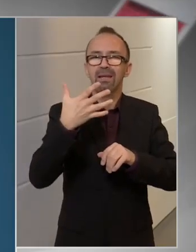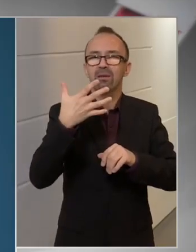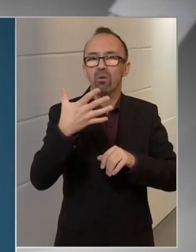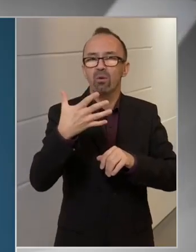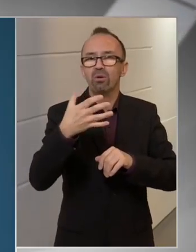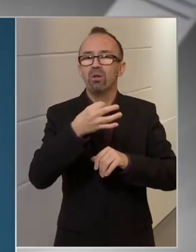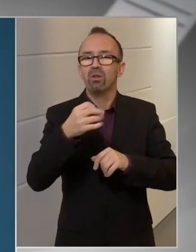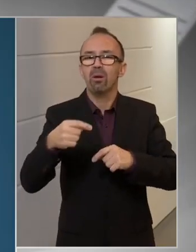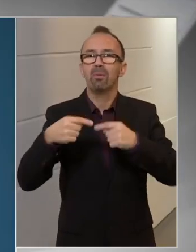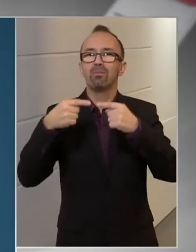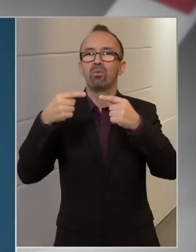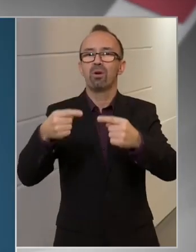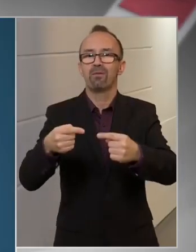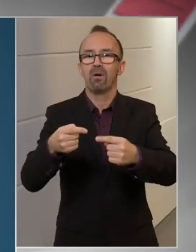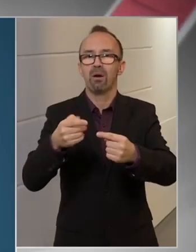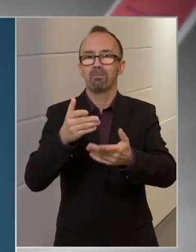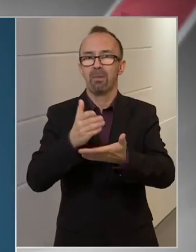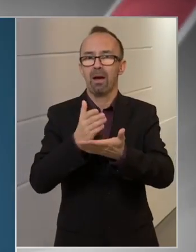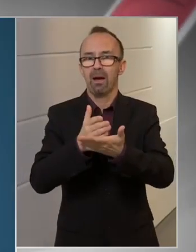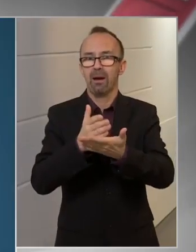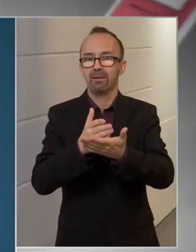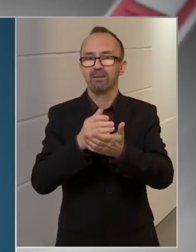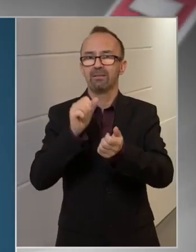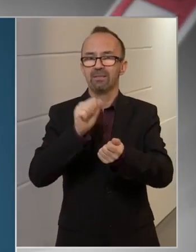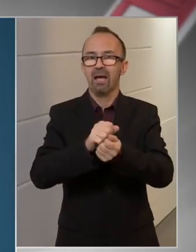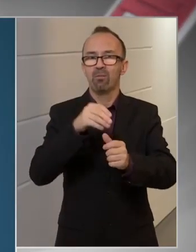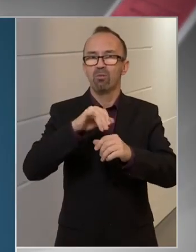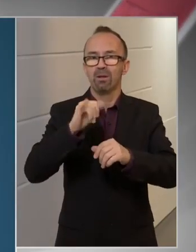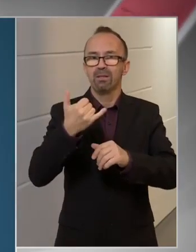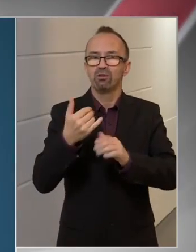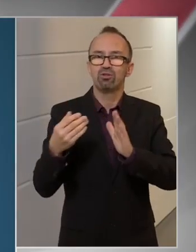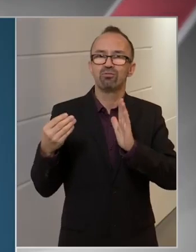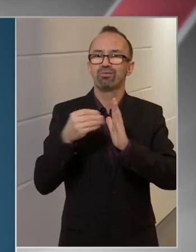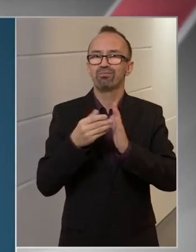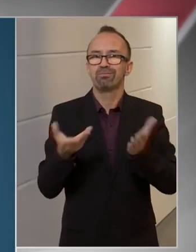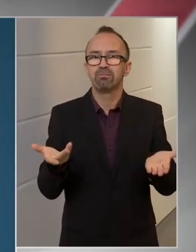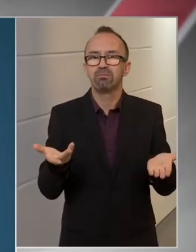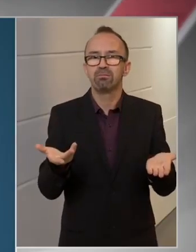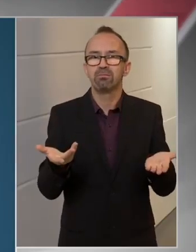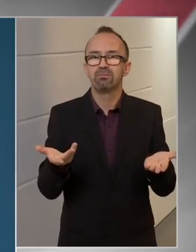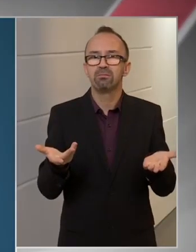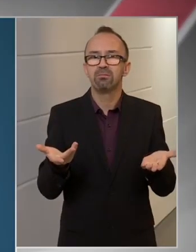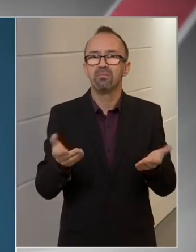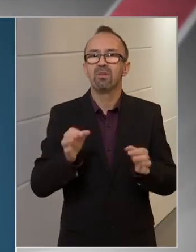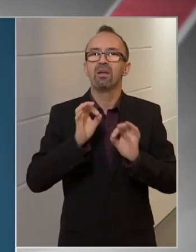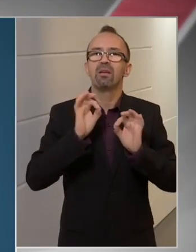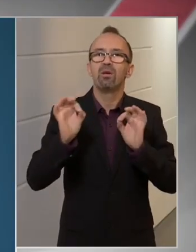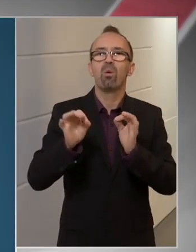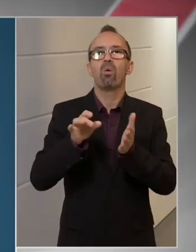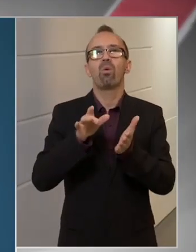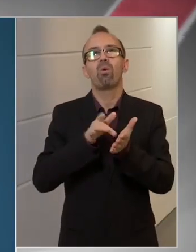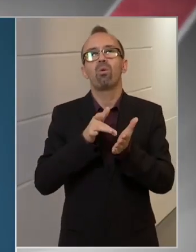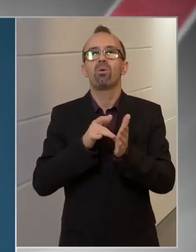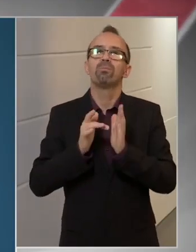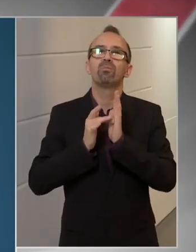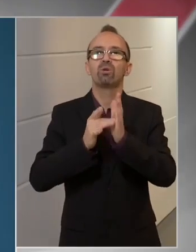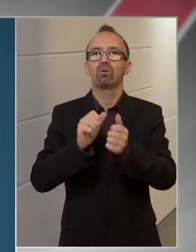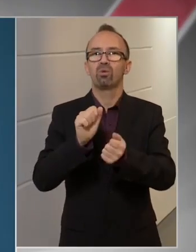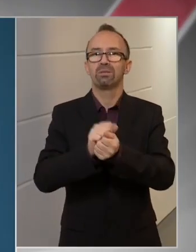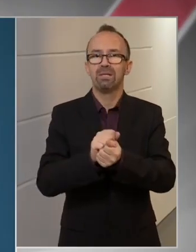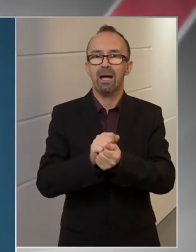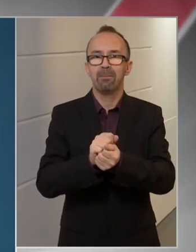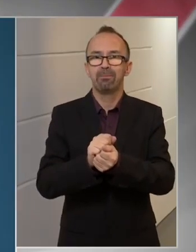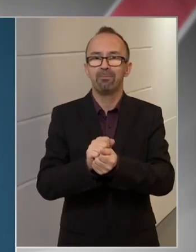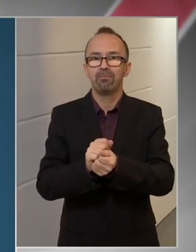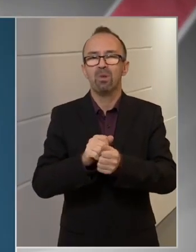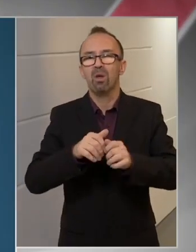nap múlva jelentkezik. Tehát egy jó indikátor, egy jó mutató arra